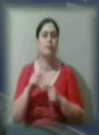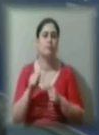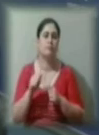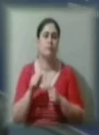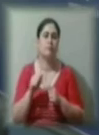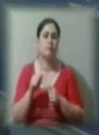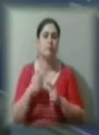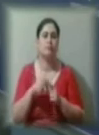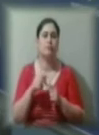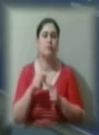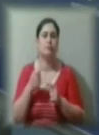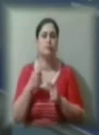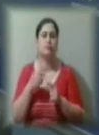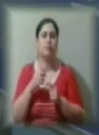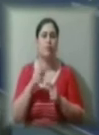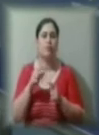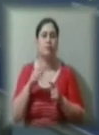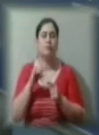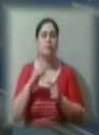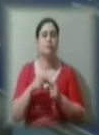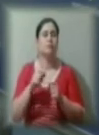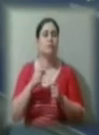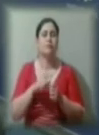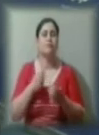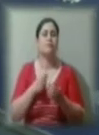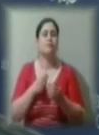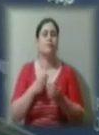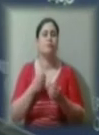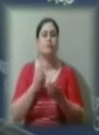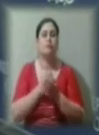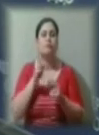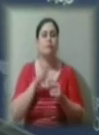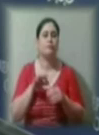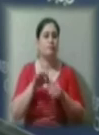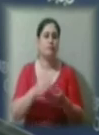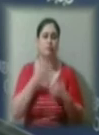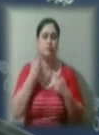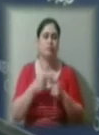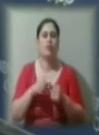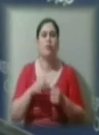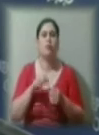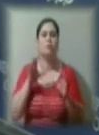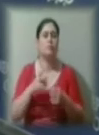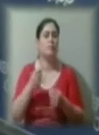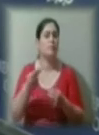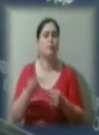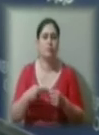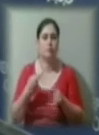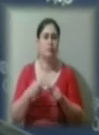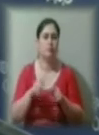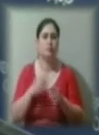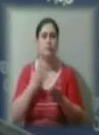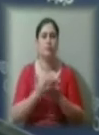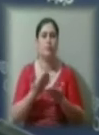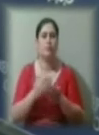таки до ума не довели. Президент не підписав його. Сьогодні є така можливість